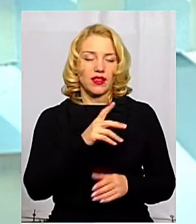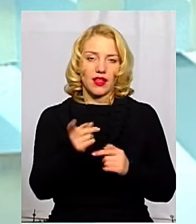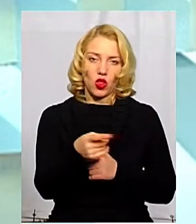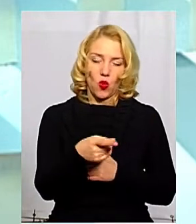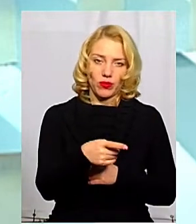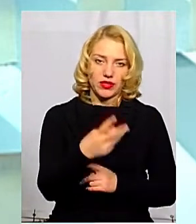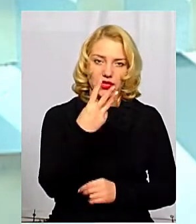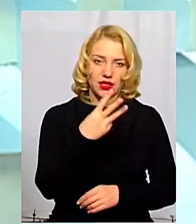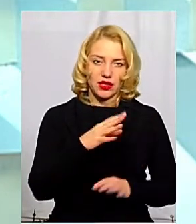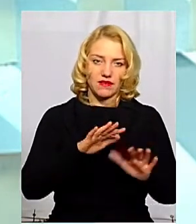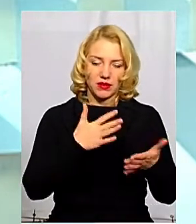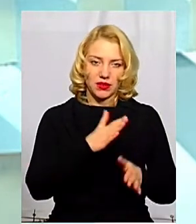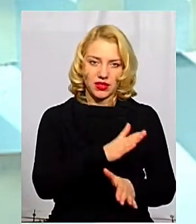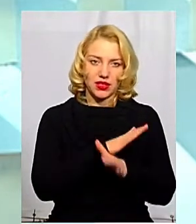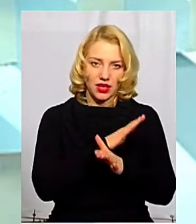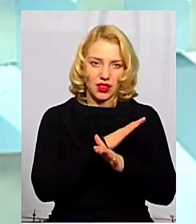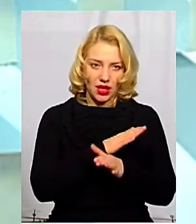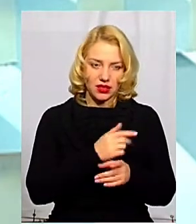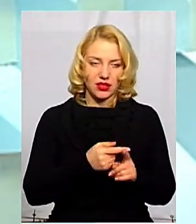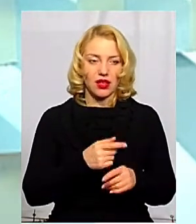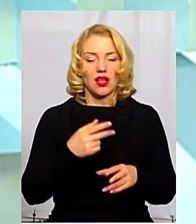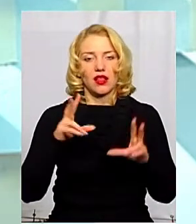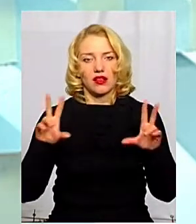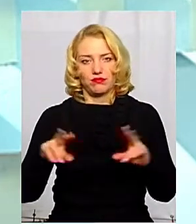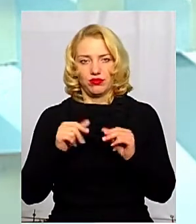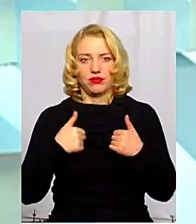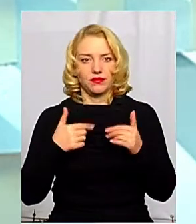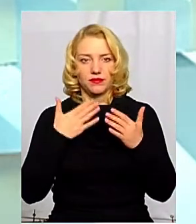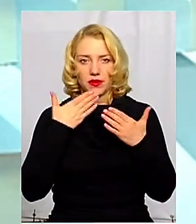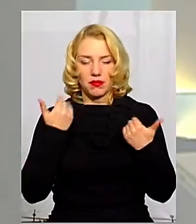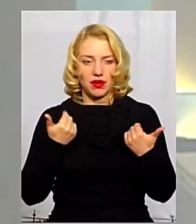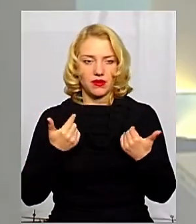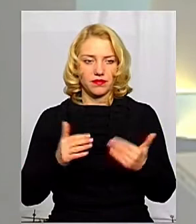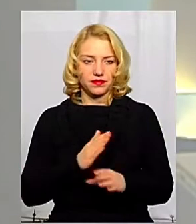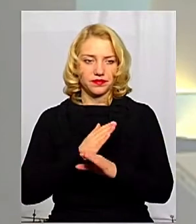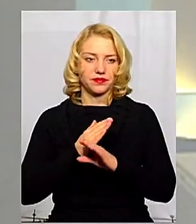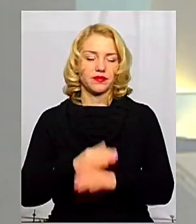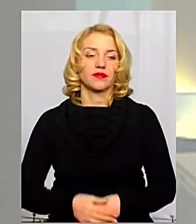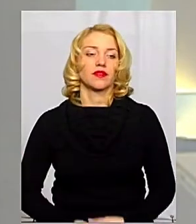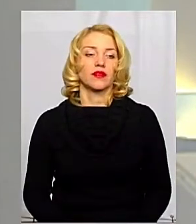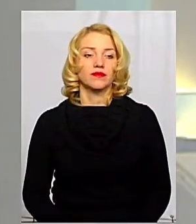летальних. Я ще раз говорю, на щастя, нас летальних випадків немає. Пані Вікторі,